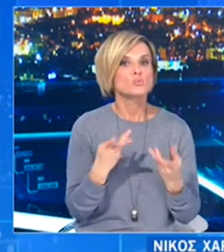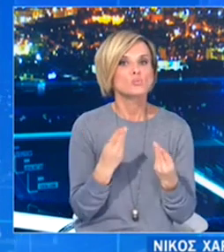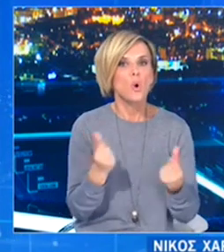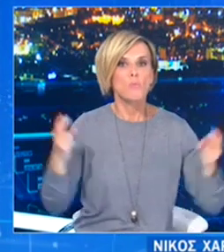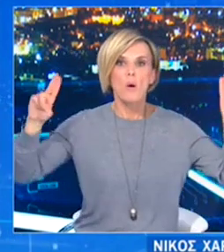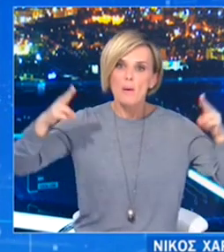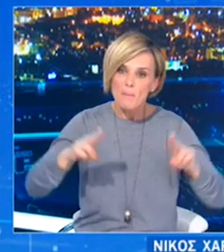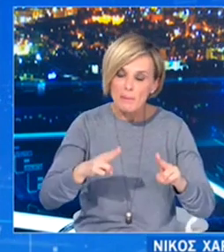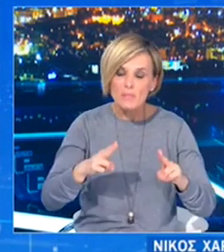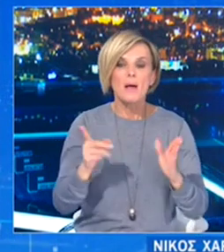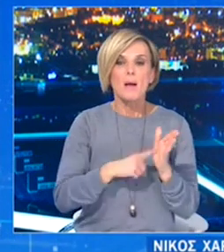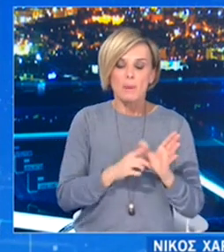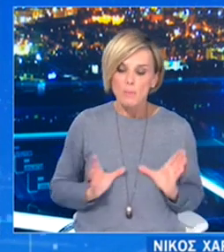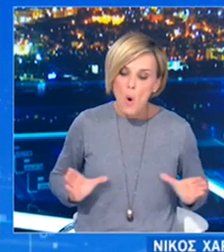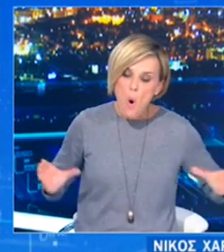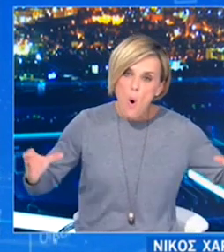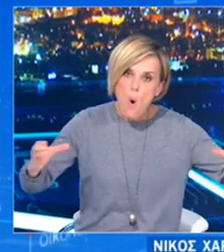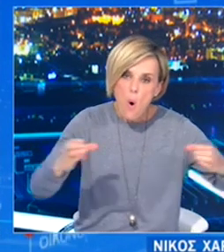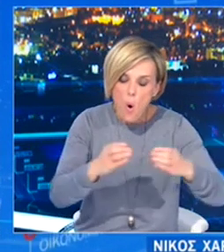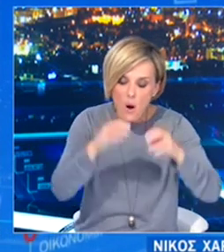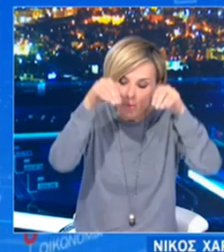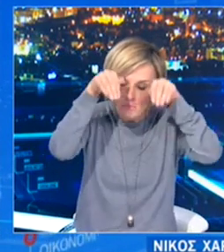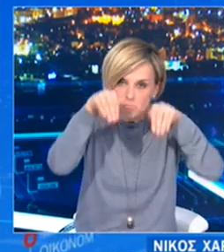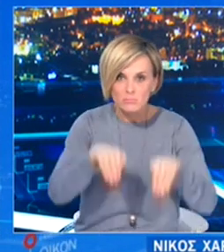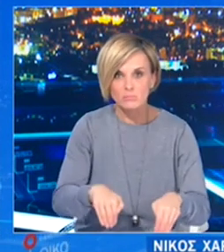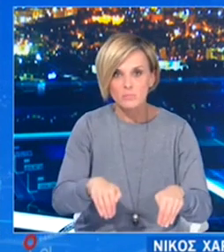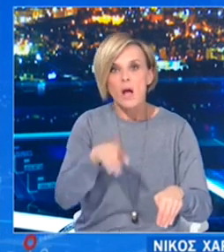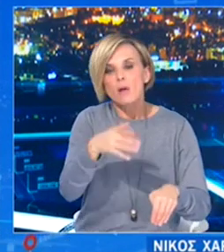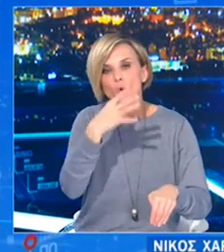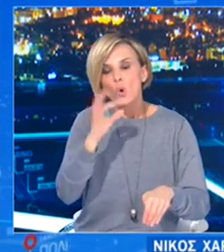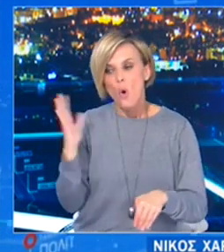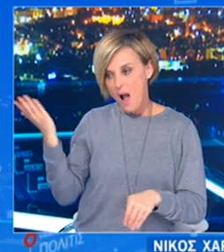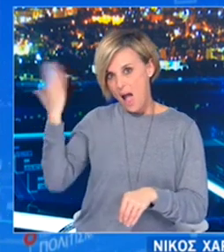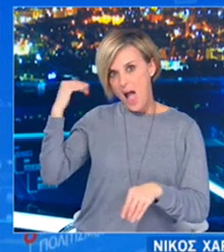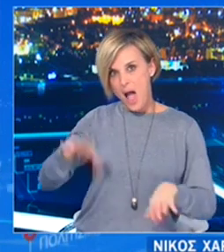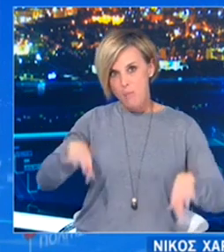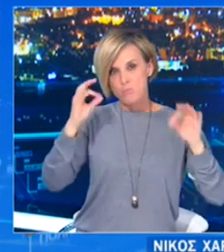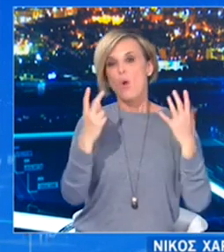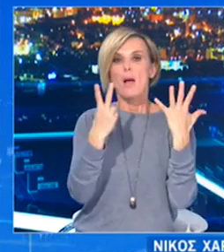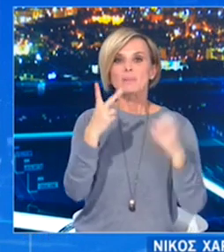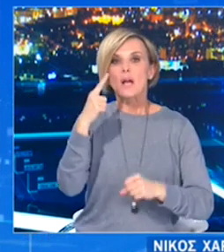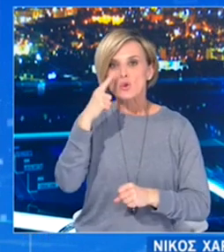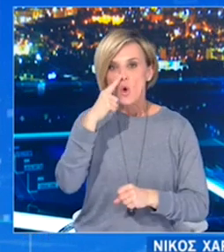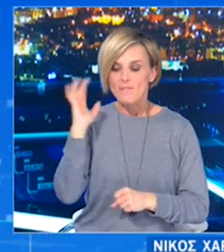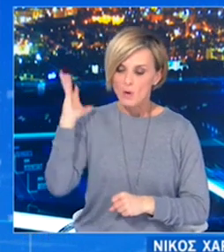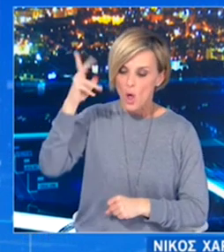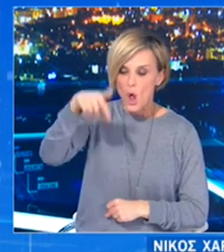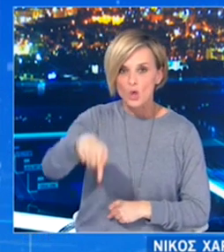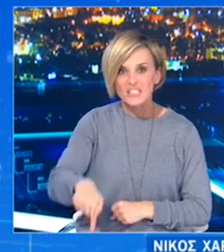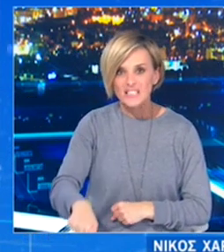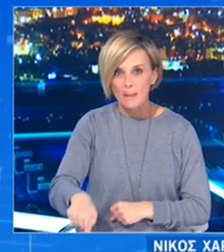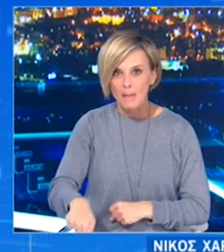όλοι με συνέπεια. Γι' αυτό και από τις 7 Νοεμβρίου μέχρι σήμερα σας ενημερώνω ότι έχουν πραγματοποιηθεί από τους αρμόδιους φορείς 1